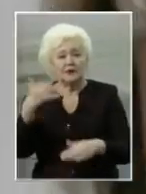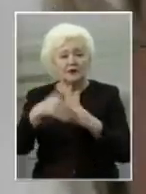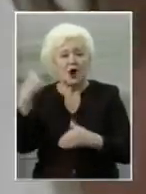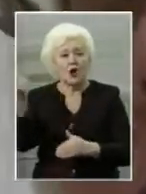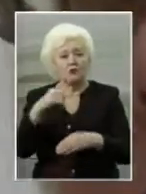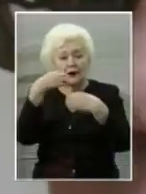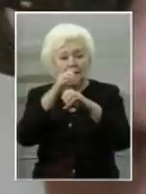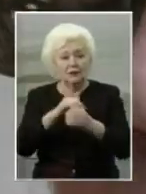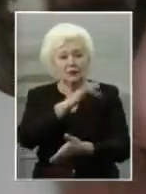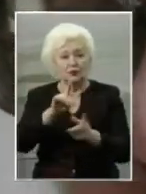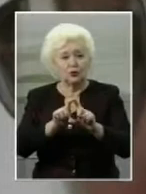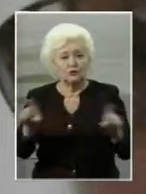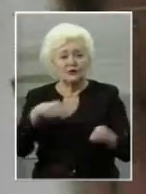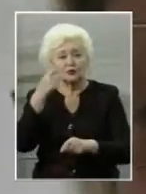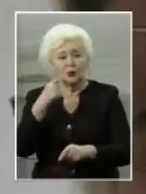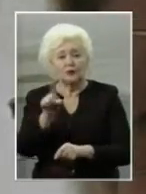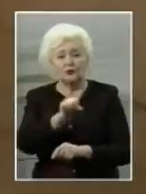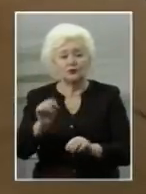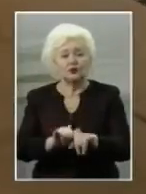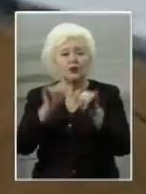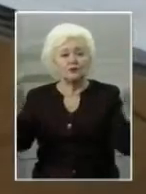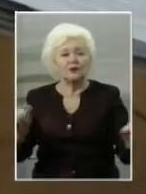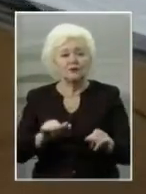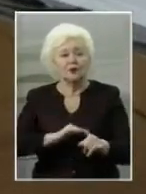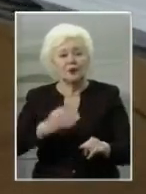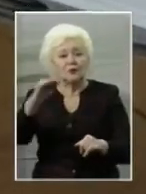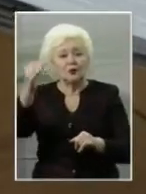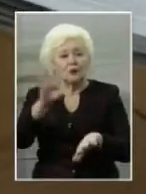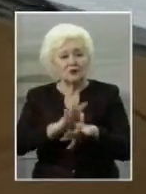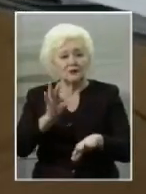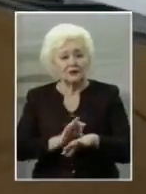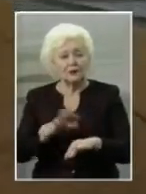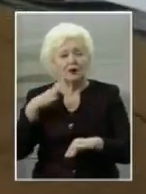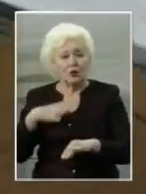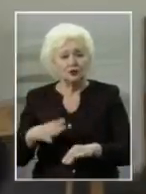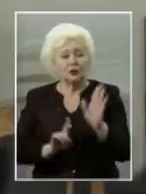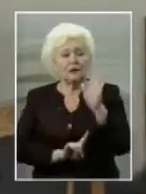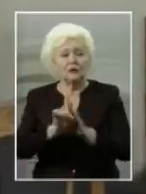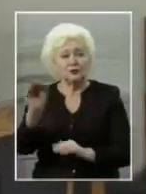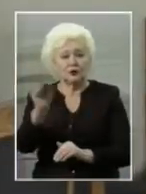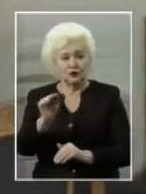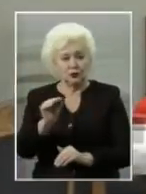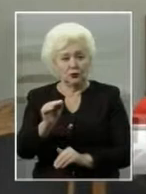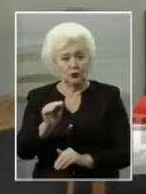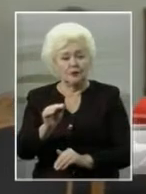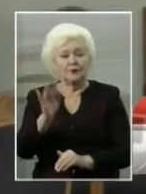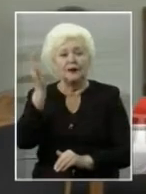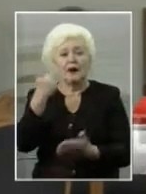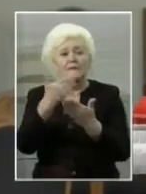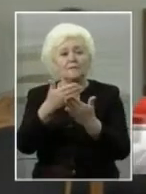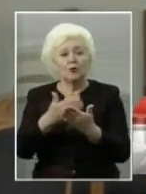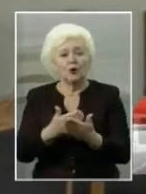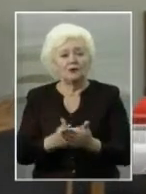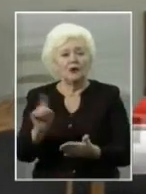обласного лабораторного центру говорить, що підвищення під порогу захворюваності очікується на початок лютого. За даними